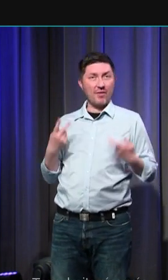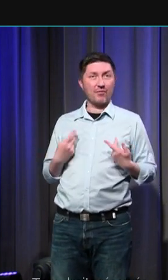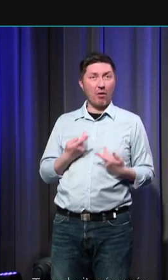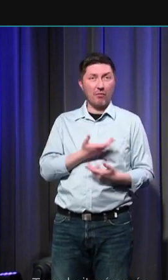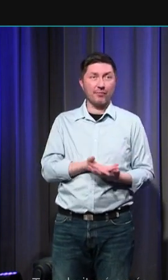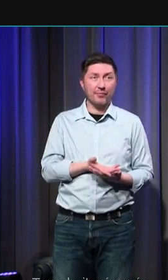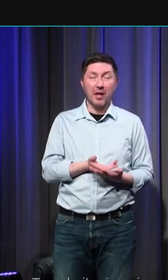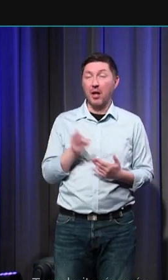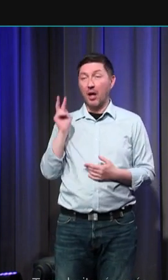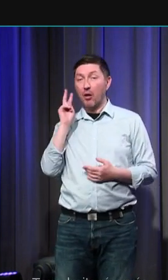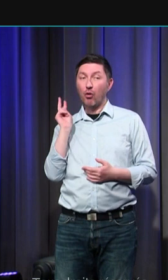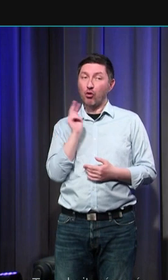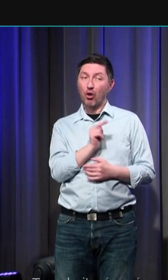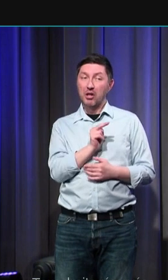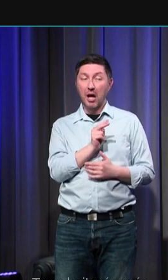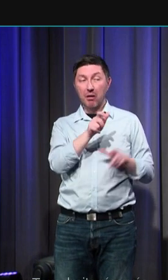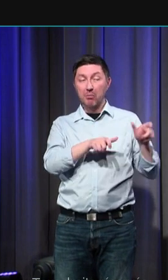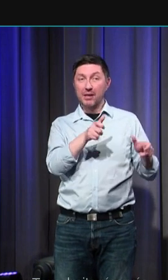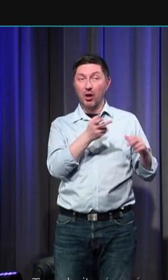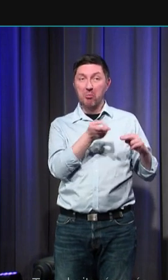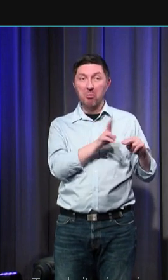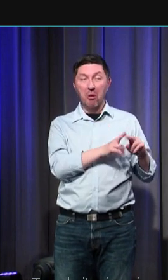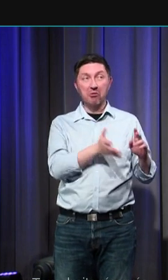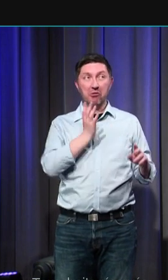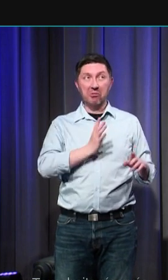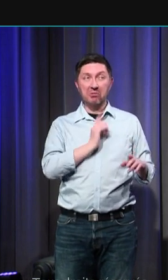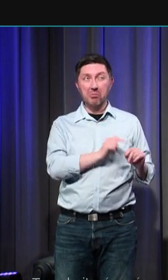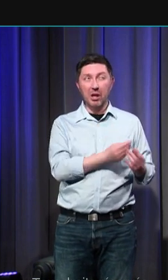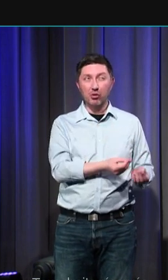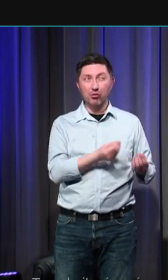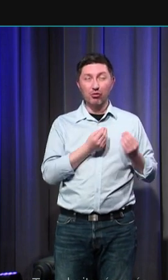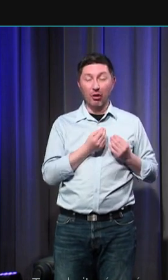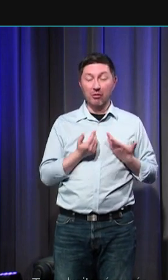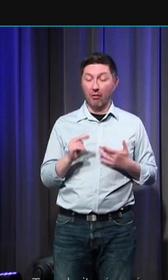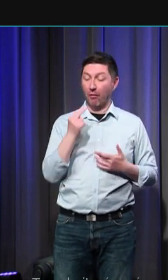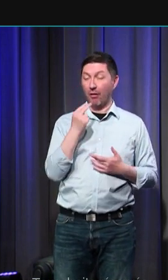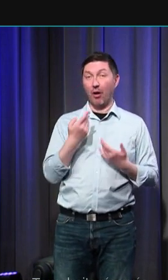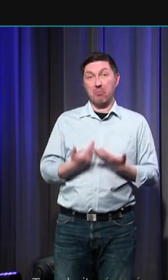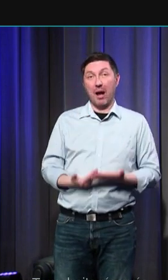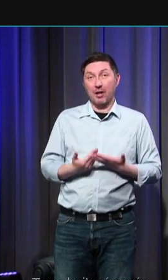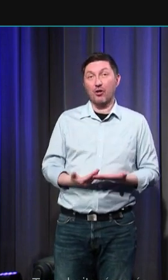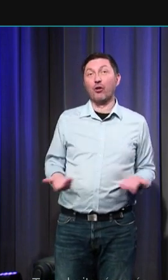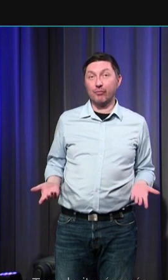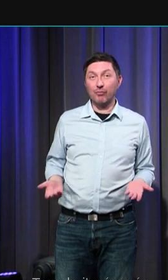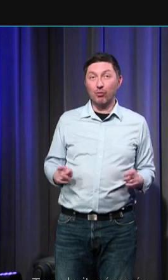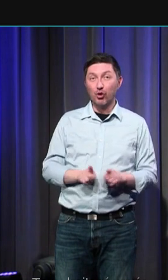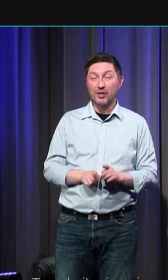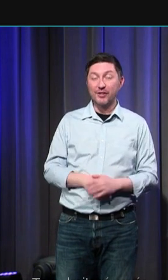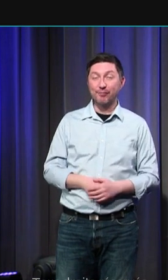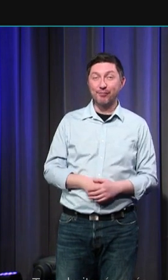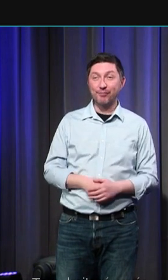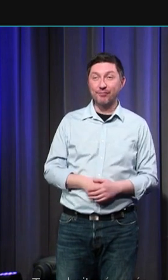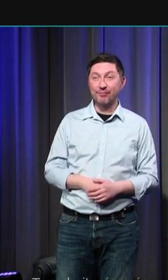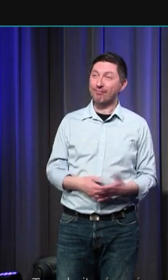sur ces personnes du temps passé nous renvoie à un éclairage très intéressant sur nos préoccupations contemporaines